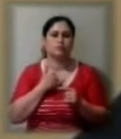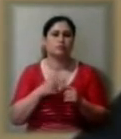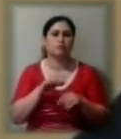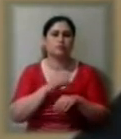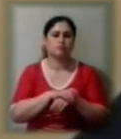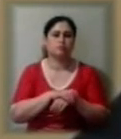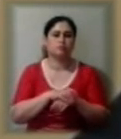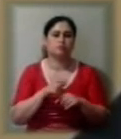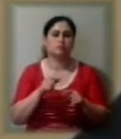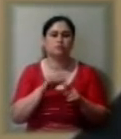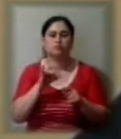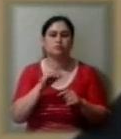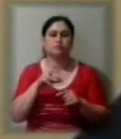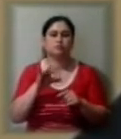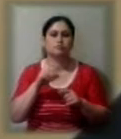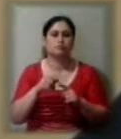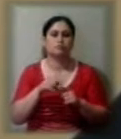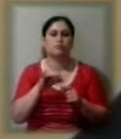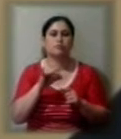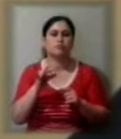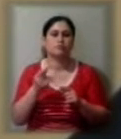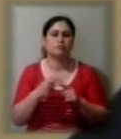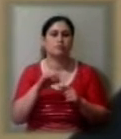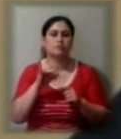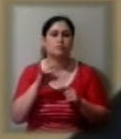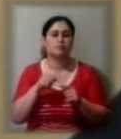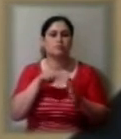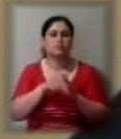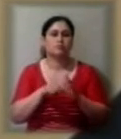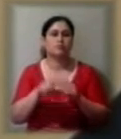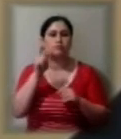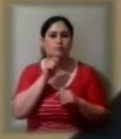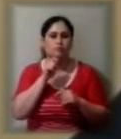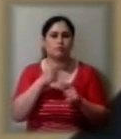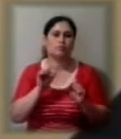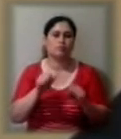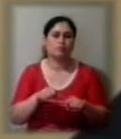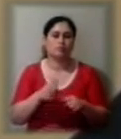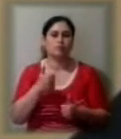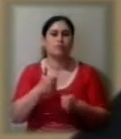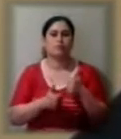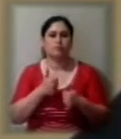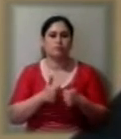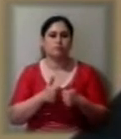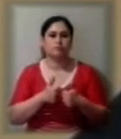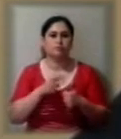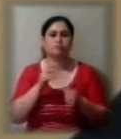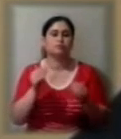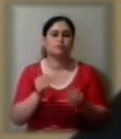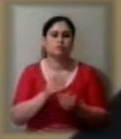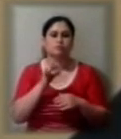механізми редистрибуції, тобто трейдери всередині країни, могли конкуренцію зменшувати ціни для